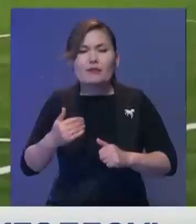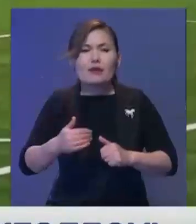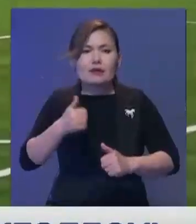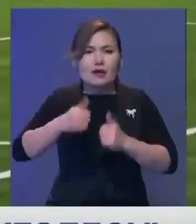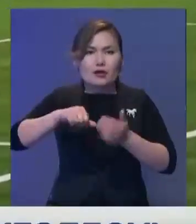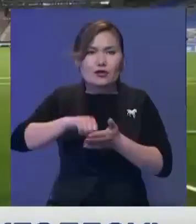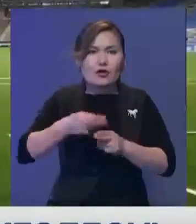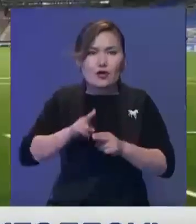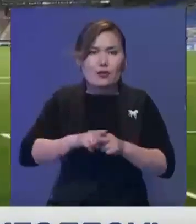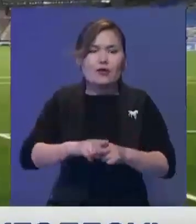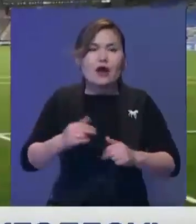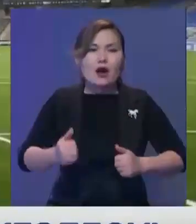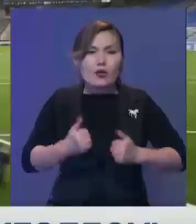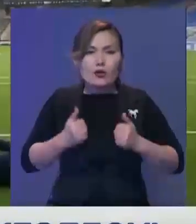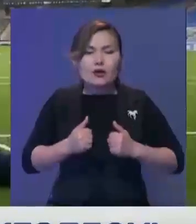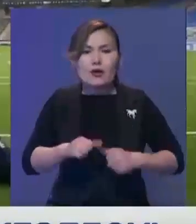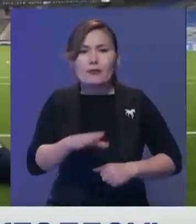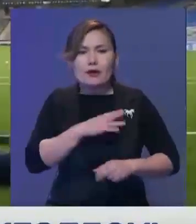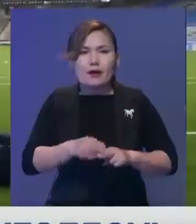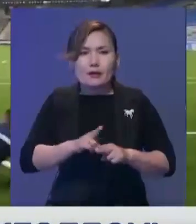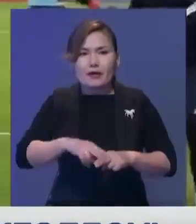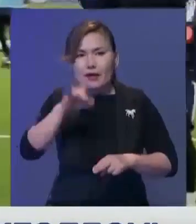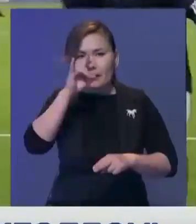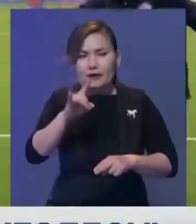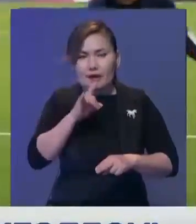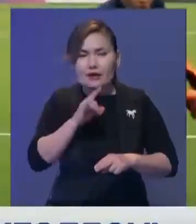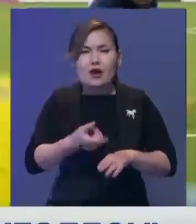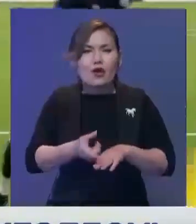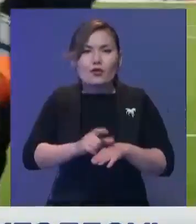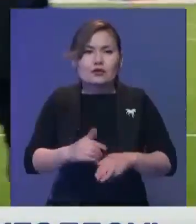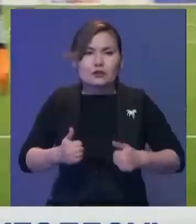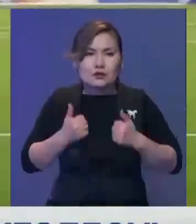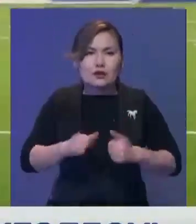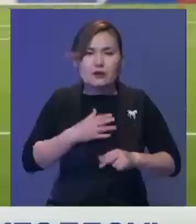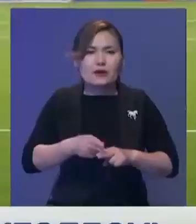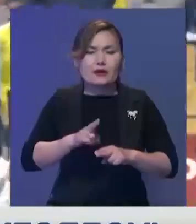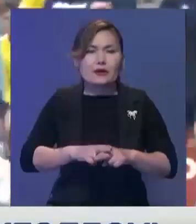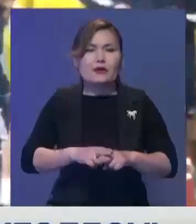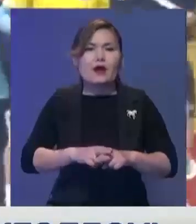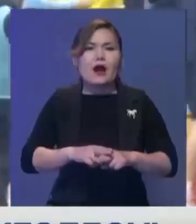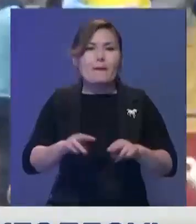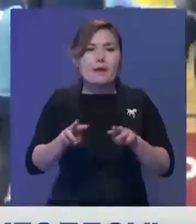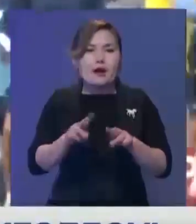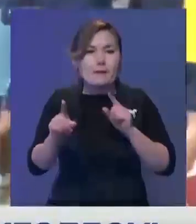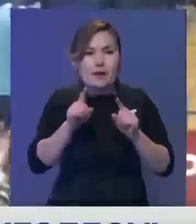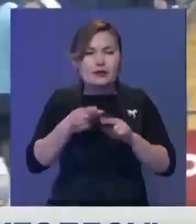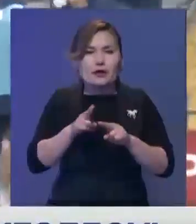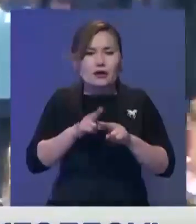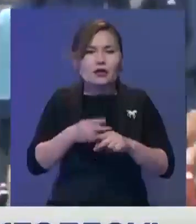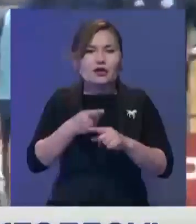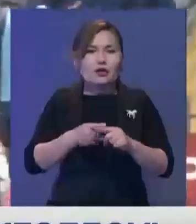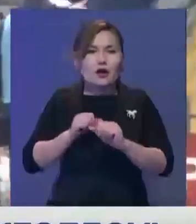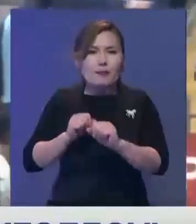Сондықтан бүгінгі ойынға барынша ұқыпты ғарайтына белгілі. Қазақстанда барын салады. Кешегі баспас өзмәсі қатында жартылай